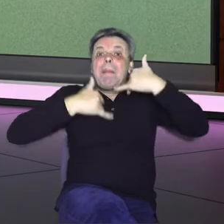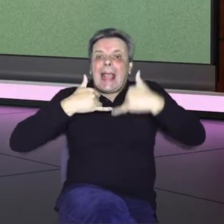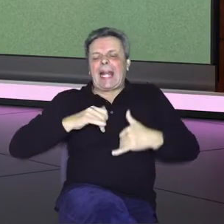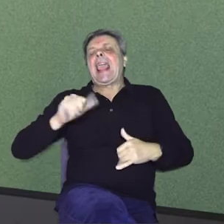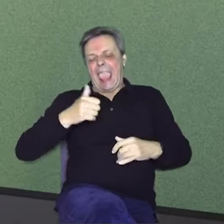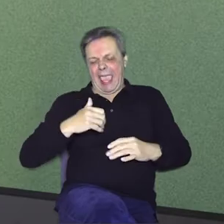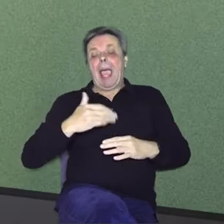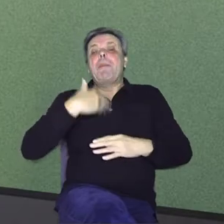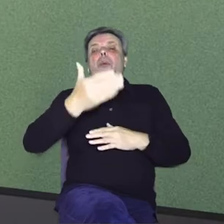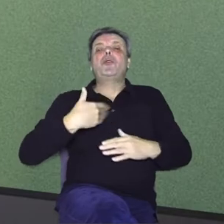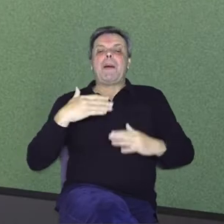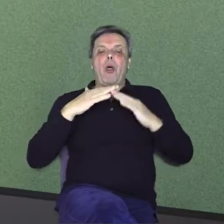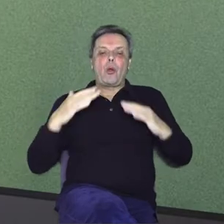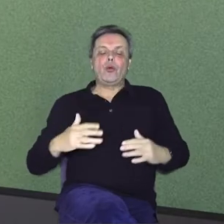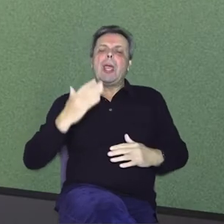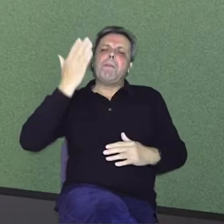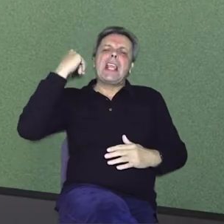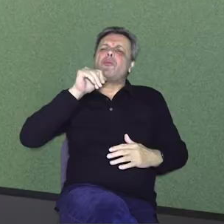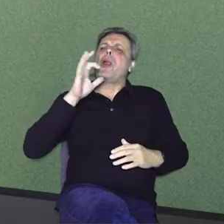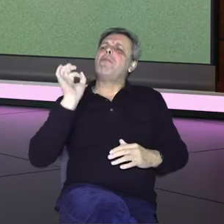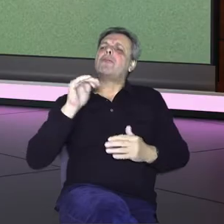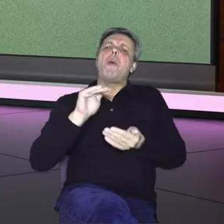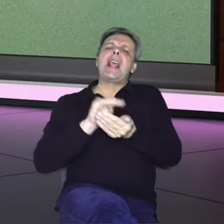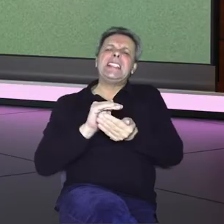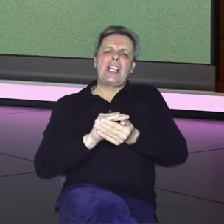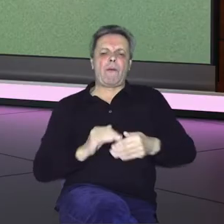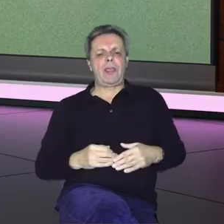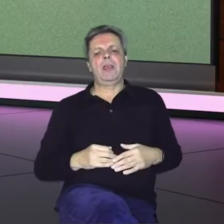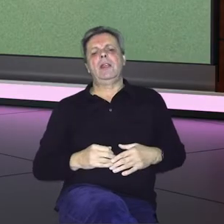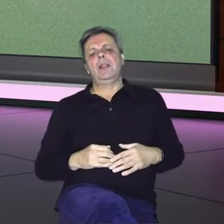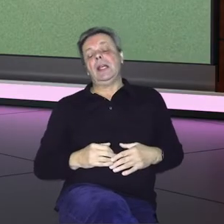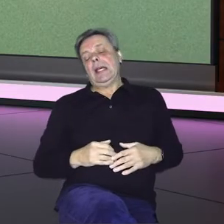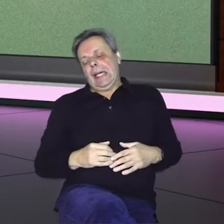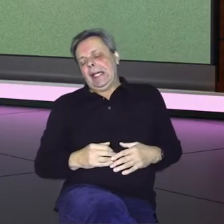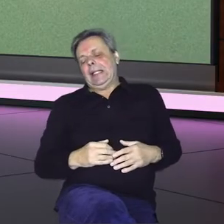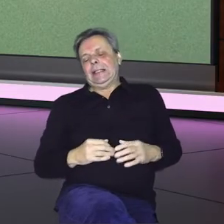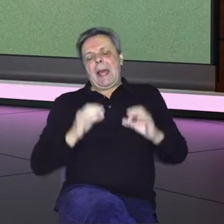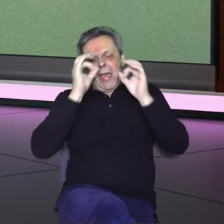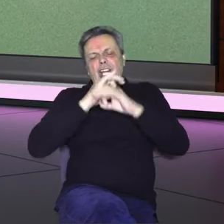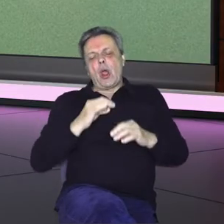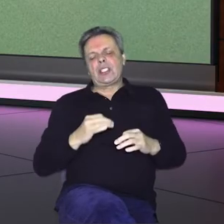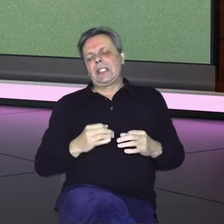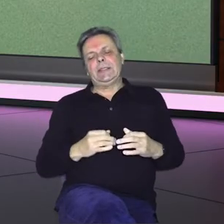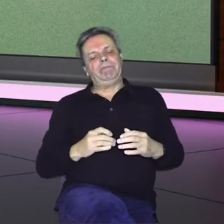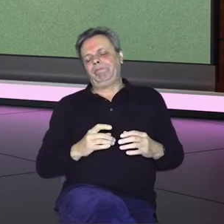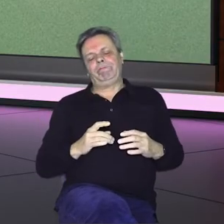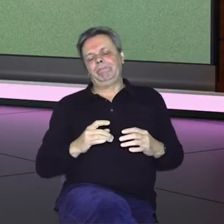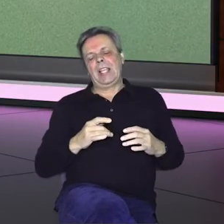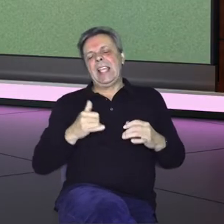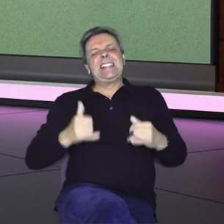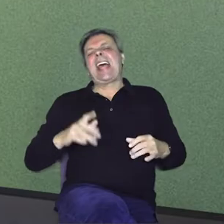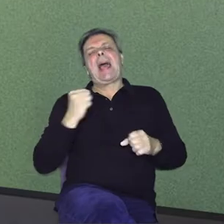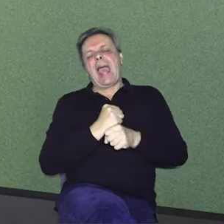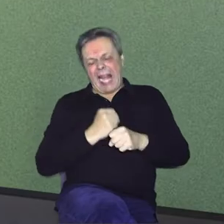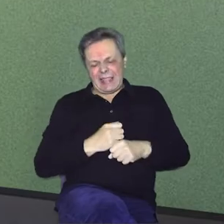Imali su jako dobre sireve, ne znam kako je to danas. Jesu, jesu, a danas trenutno, nažalost, ne radi. Radila je do prije jednog 15-ta